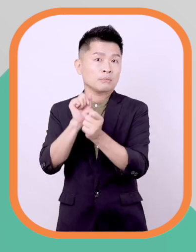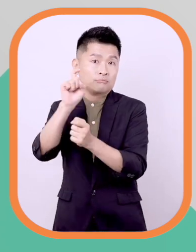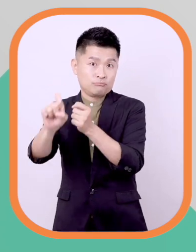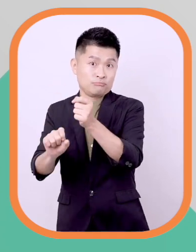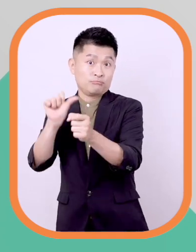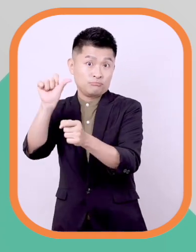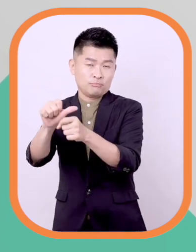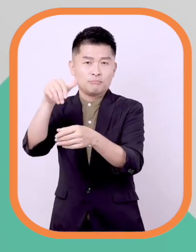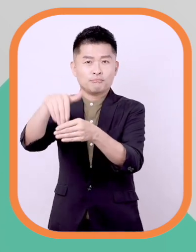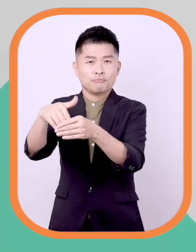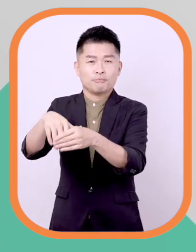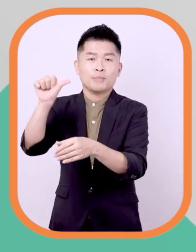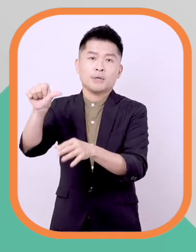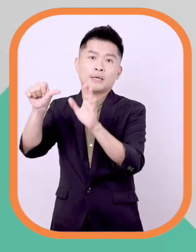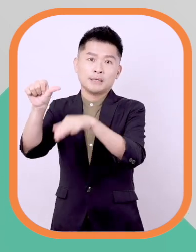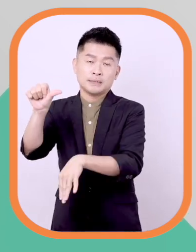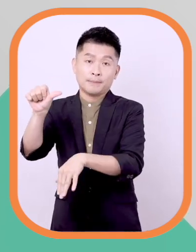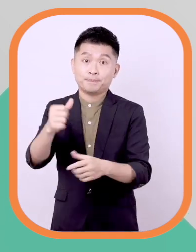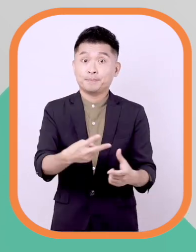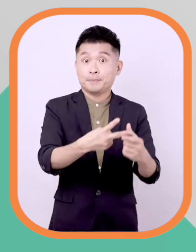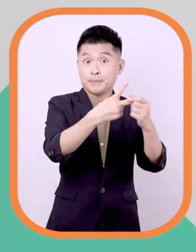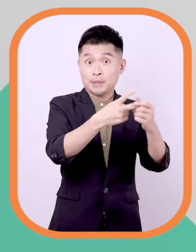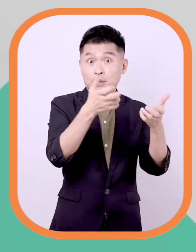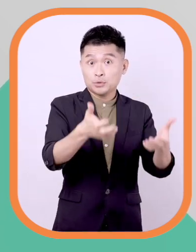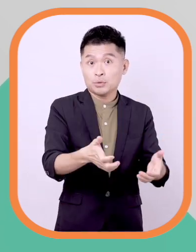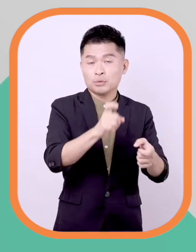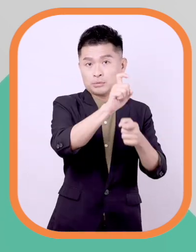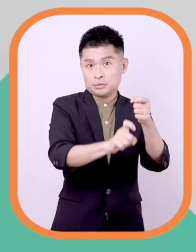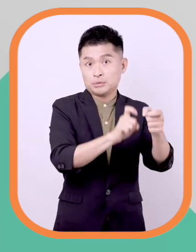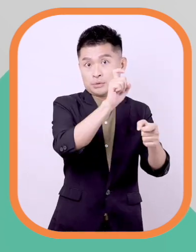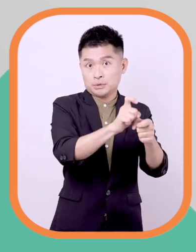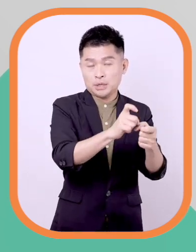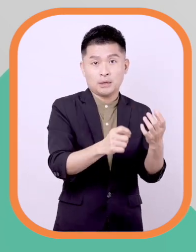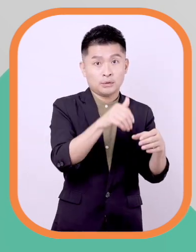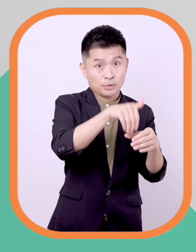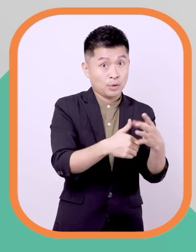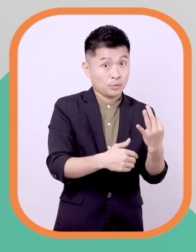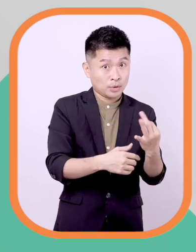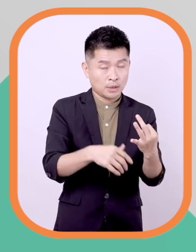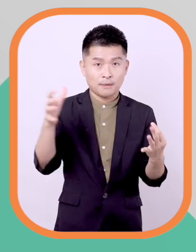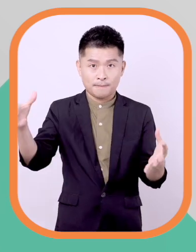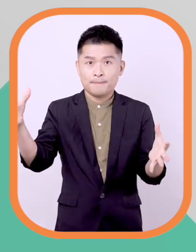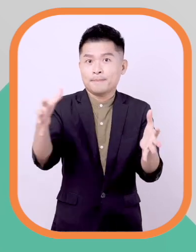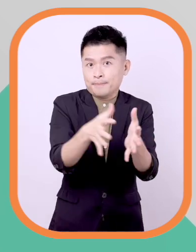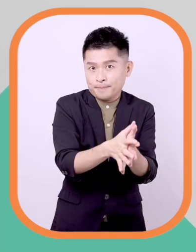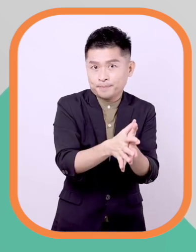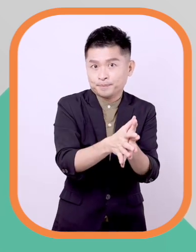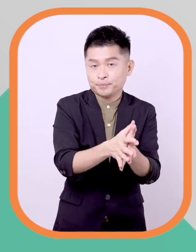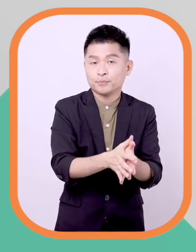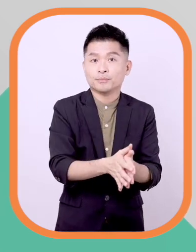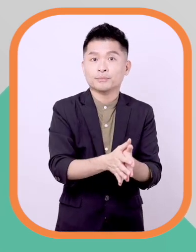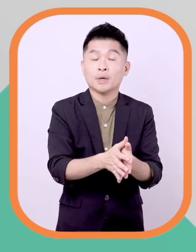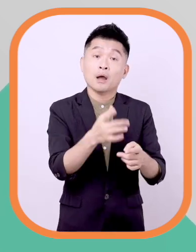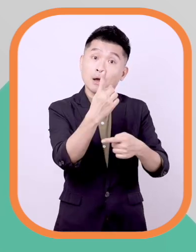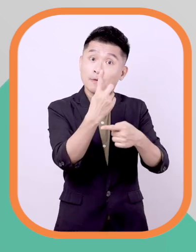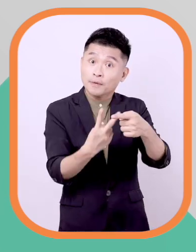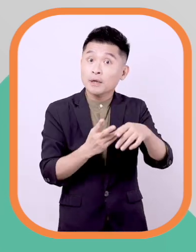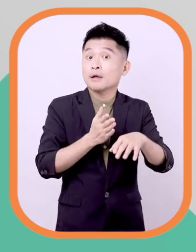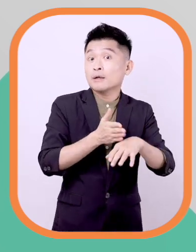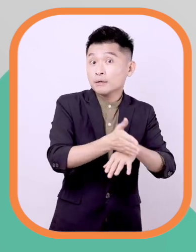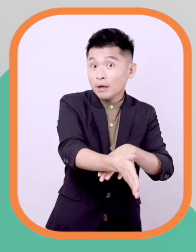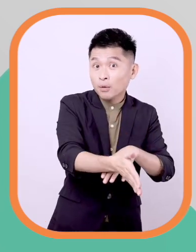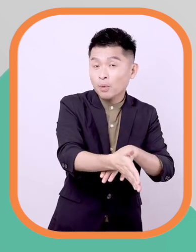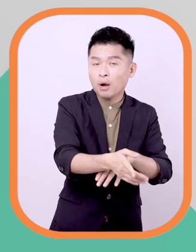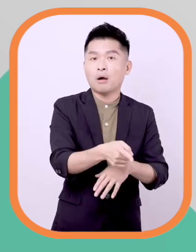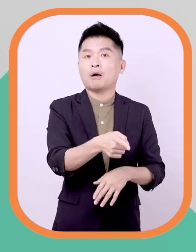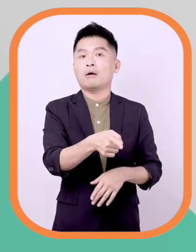如15年的票数没有通过而次不利的刑度为10年就会将15年的票数算入10年的票数如果